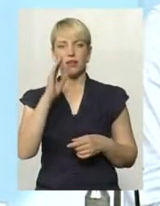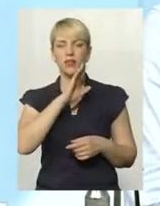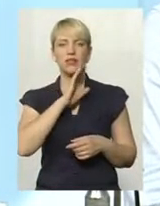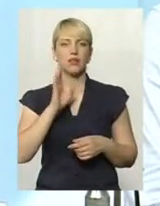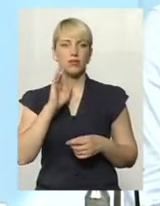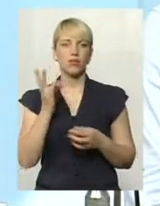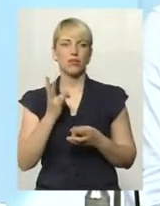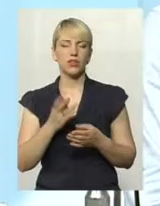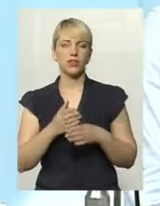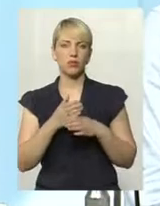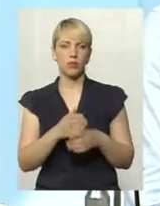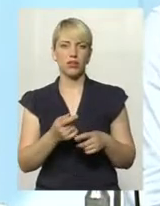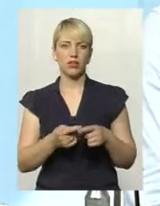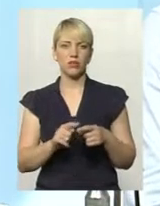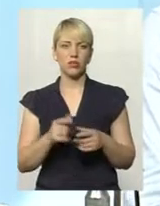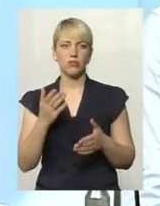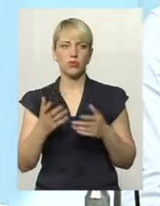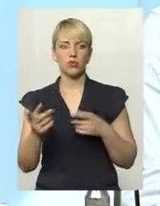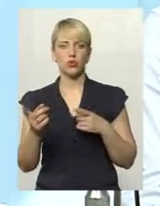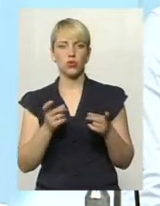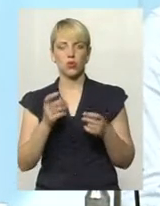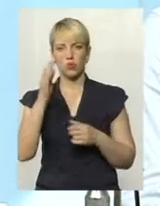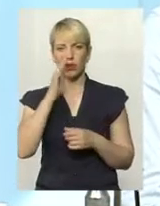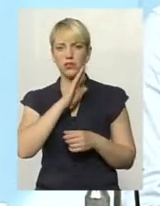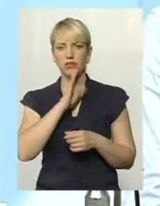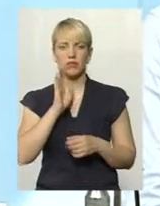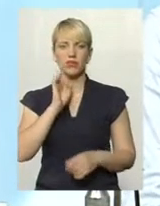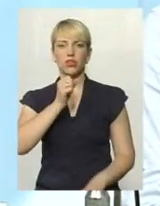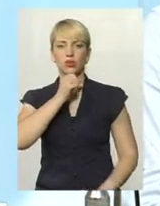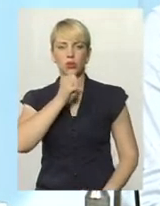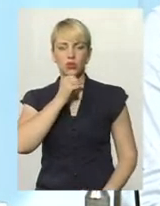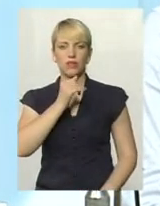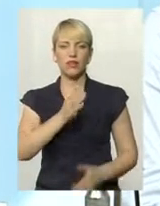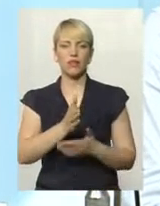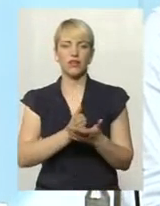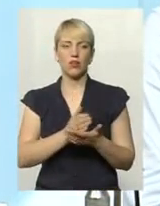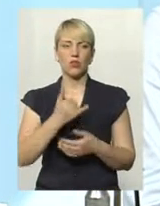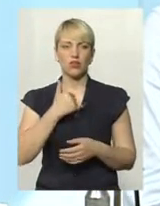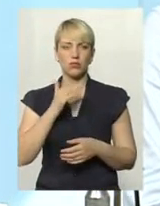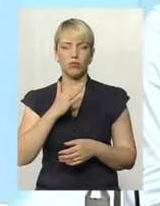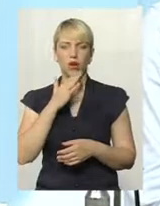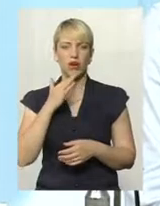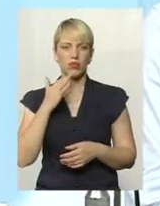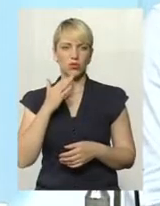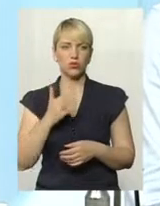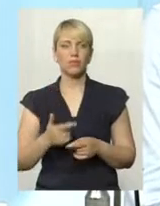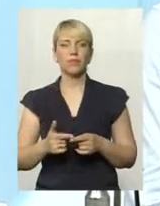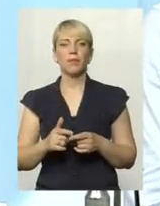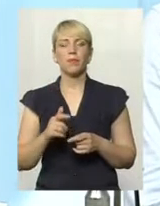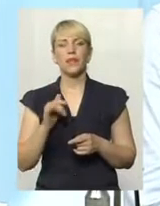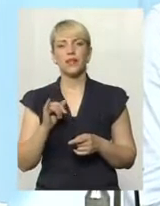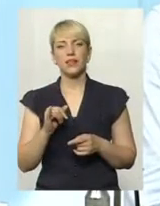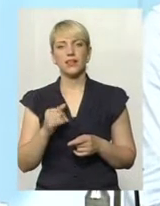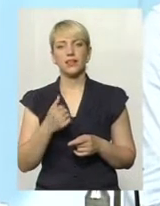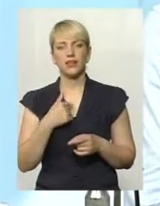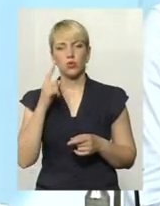повинні допомагати в цьому. Тому якщо ми залучимо і батьків, і дідусів, і ветеранів, нас дуже буде багато бігти. Так що, я думаю,